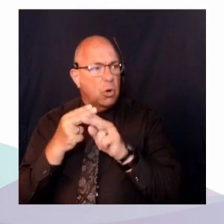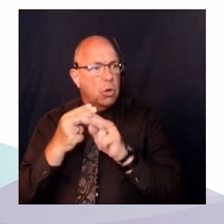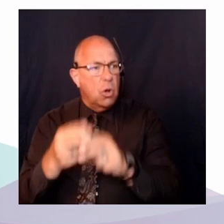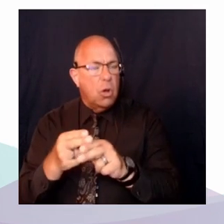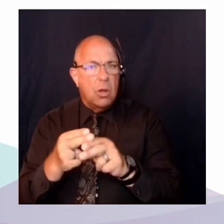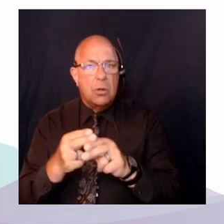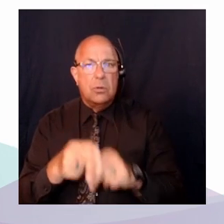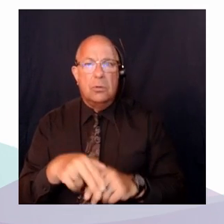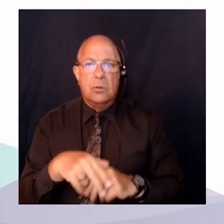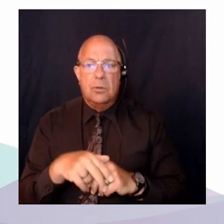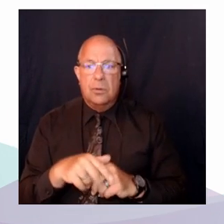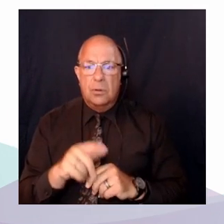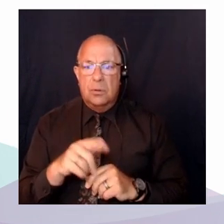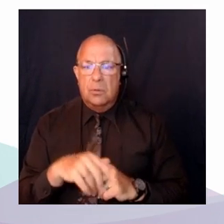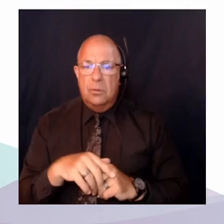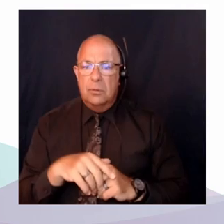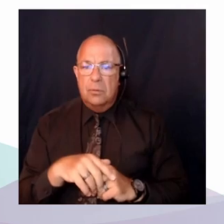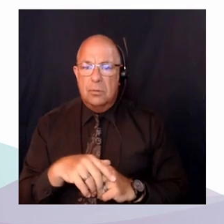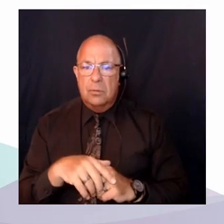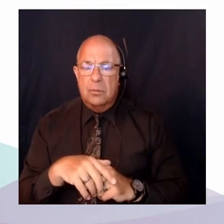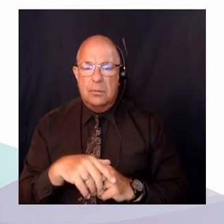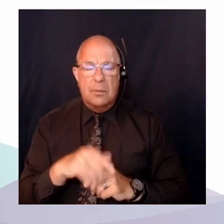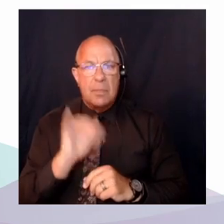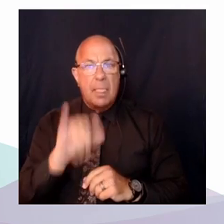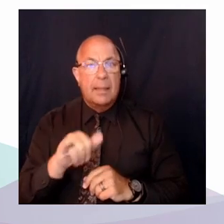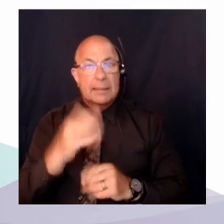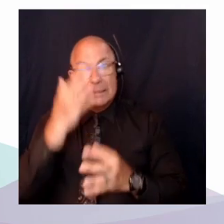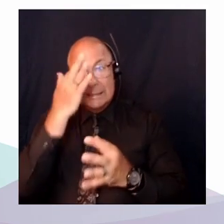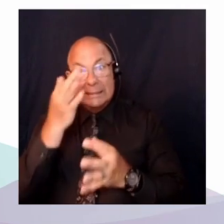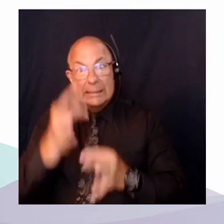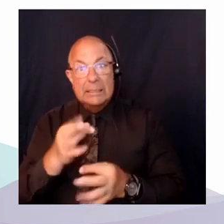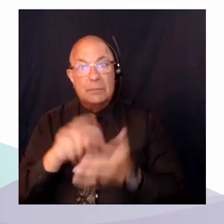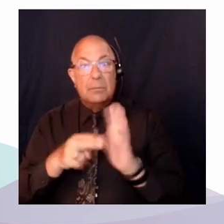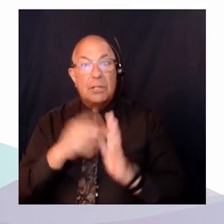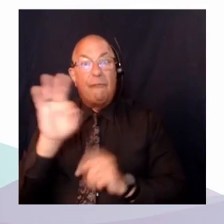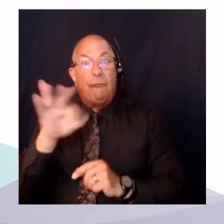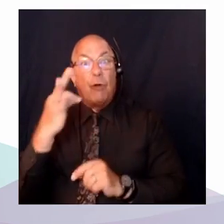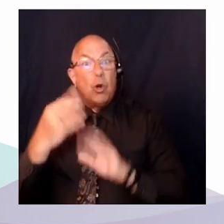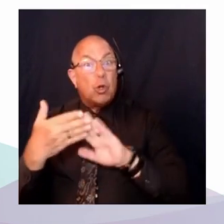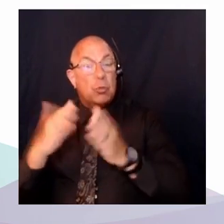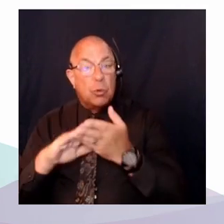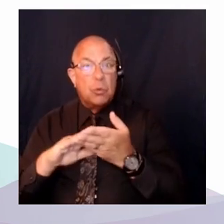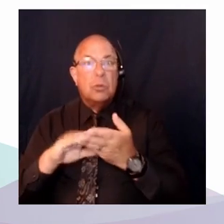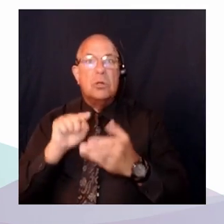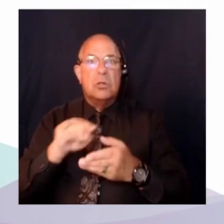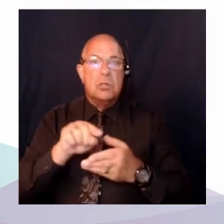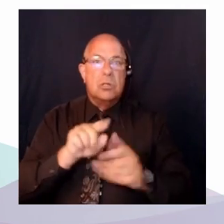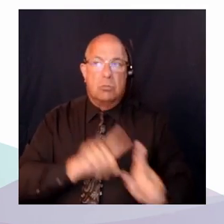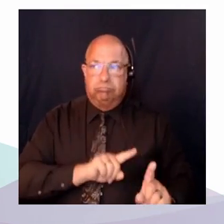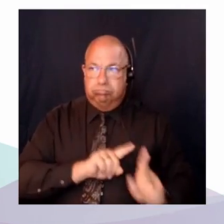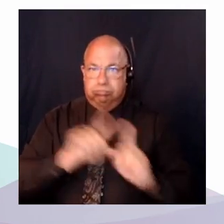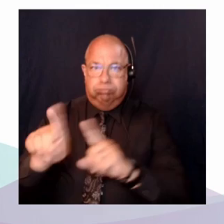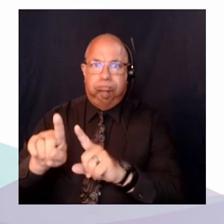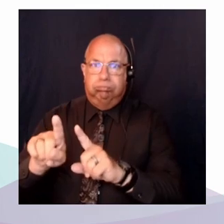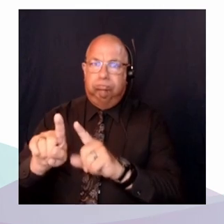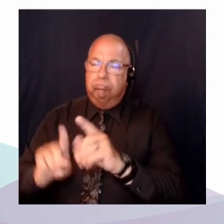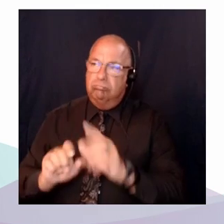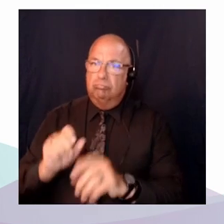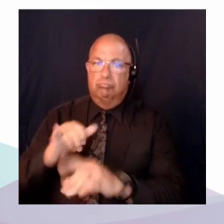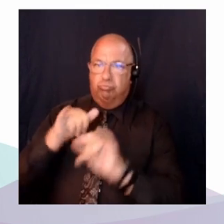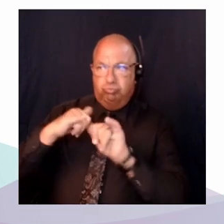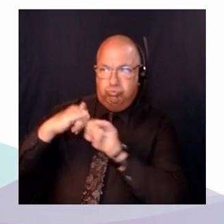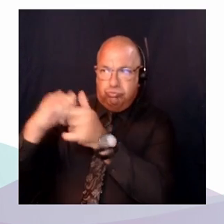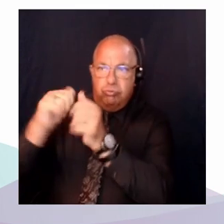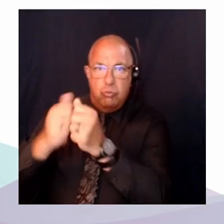première instance, les communautés francophones sont allées devant le juge pour, en fait,